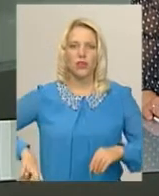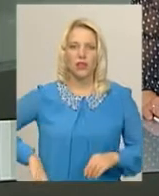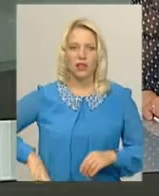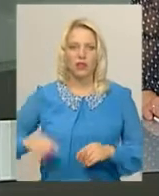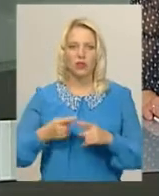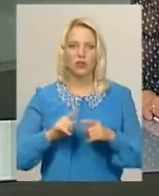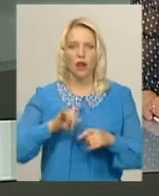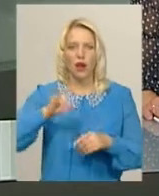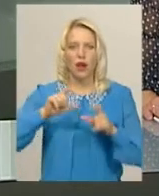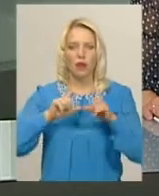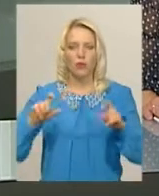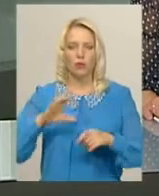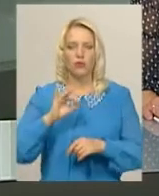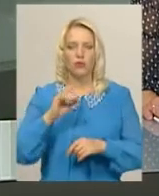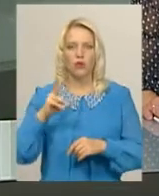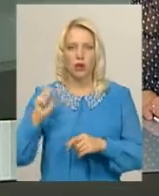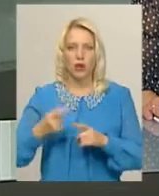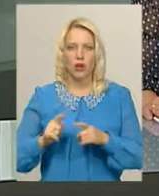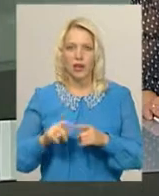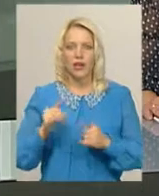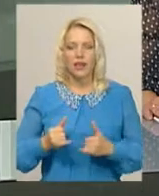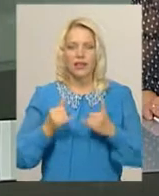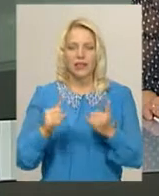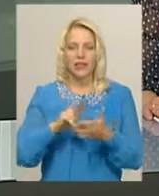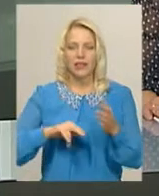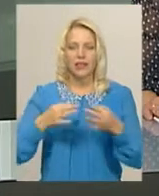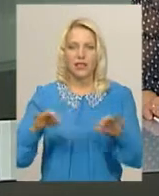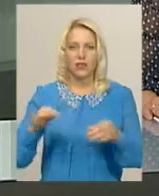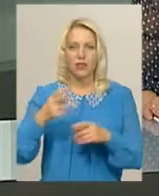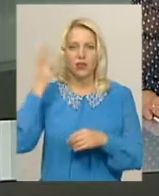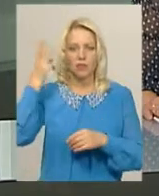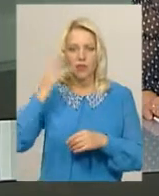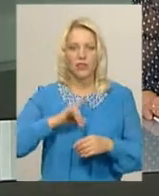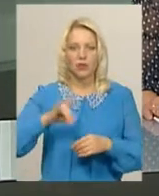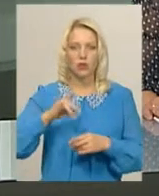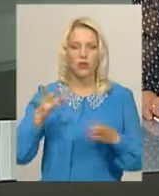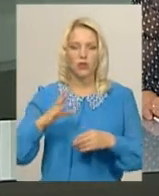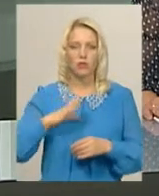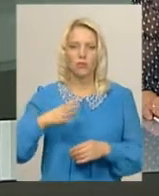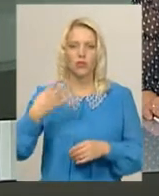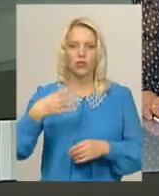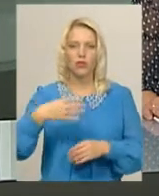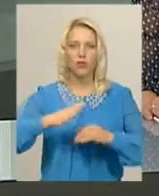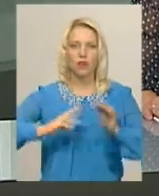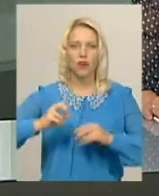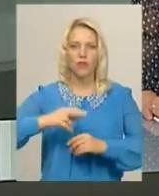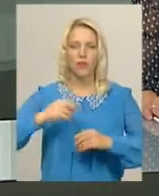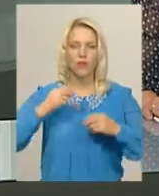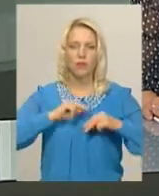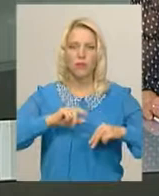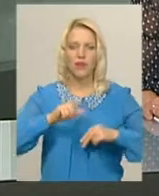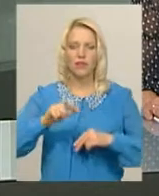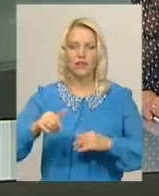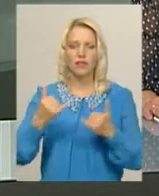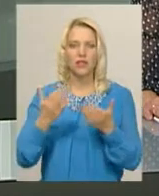Валерій Сорока. Для сертифікації Хмельницького литовища у штаті мають бути понад чотири десятки кваліфікованих працівників. Нині